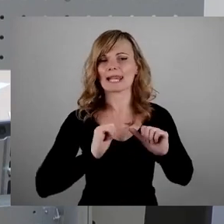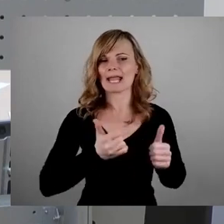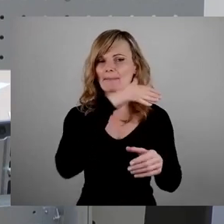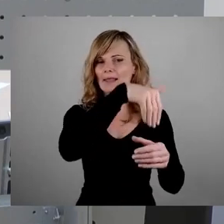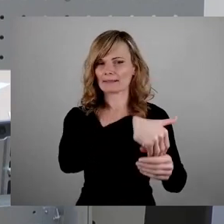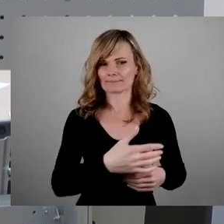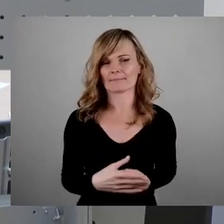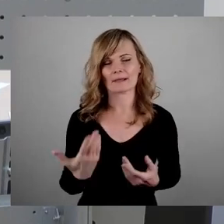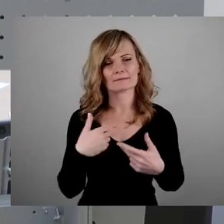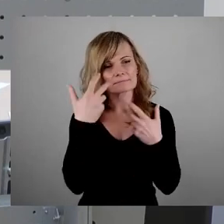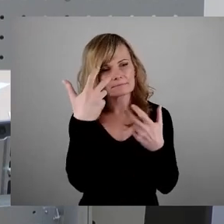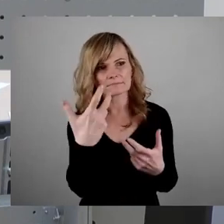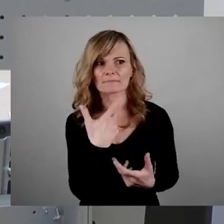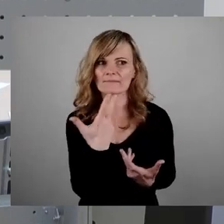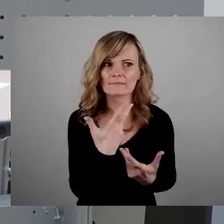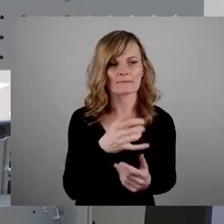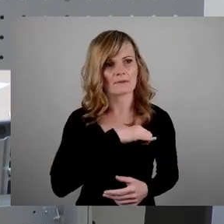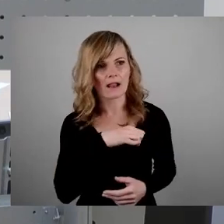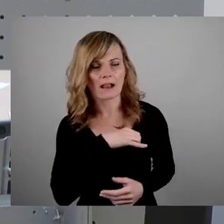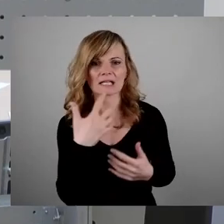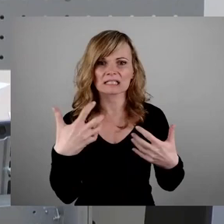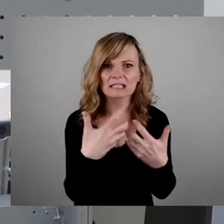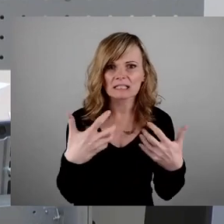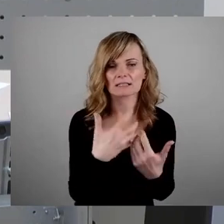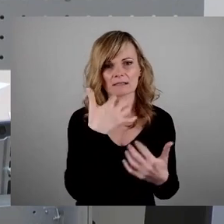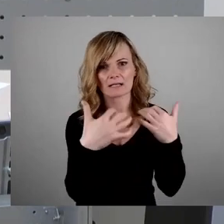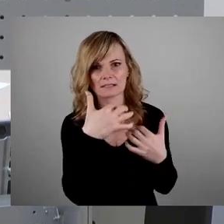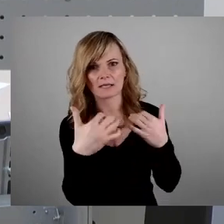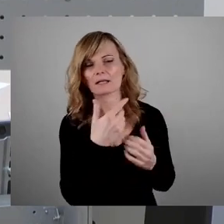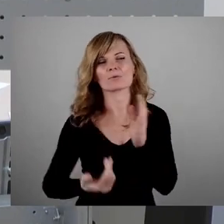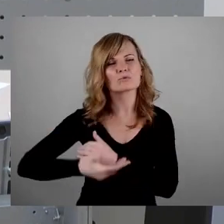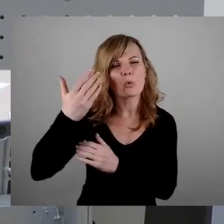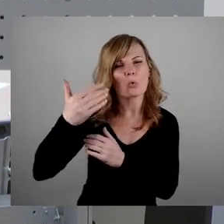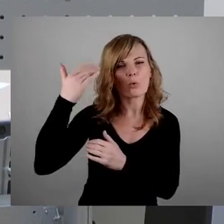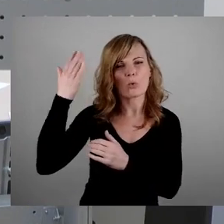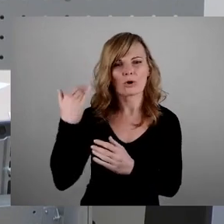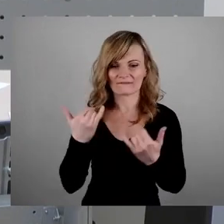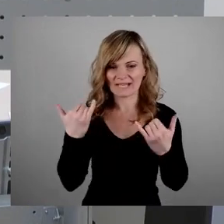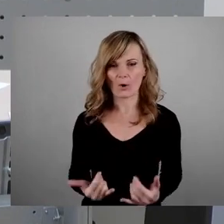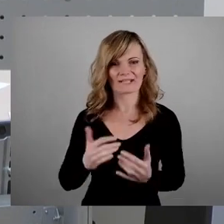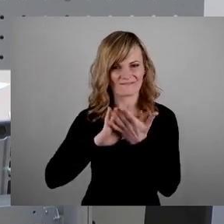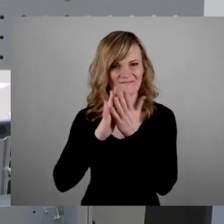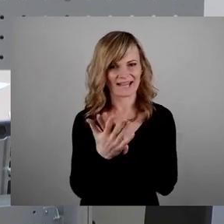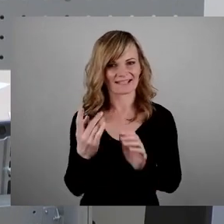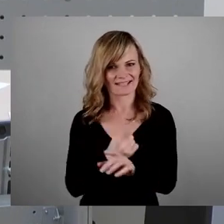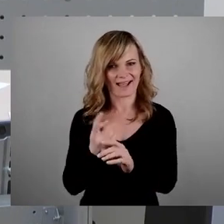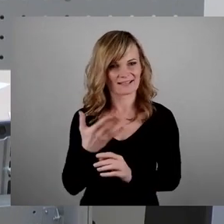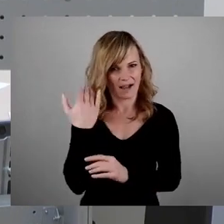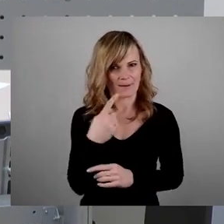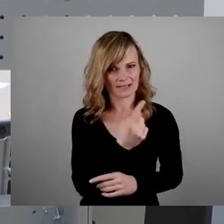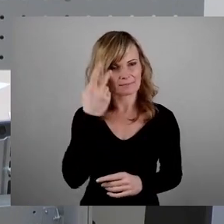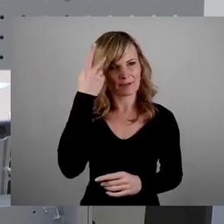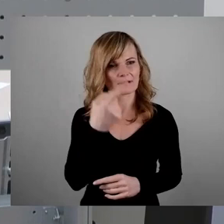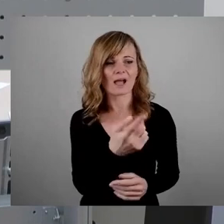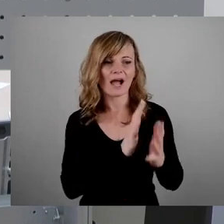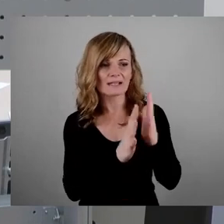liebsten hörte ich sie vom Krieg erzählen, denn der lag damals etwa so weit zurück wie heute die Wende. Sie erzählte, wie sie Dresden brennen sah.